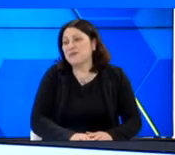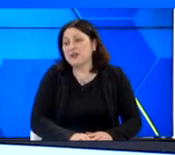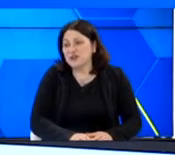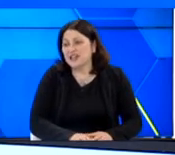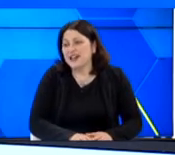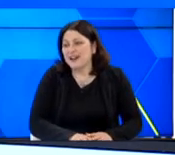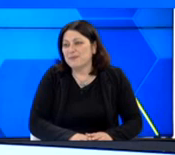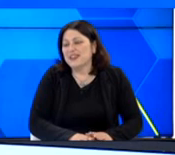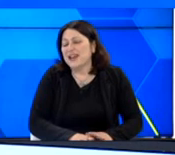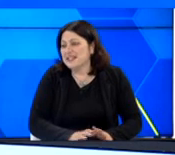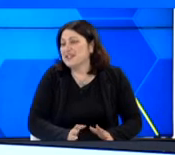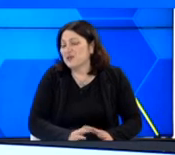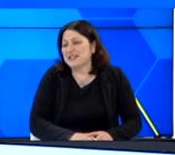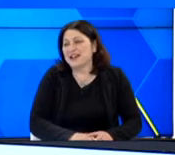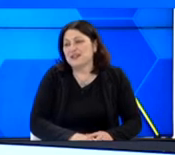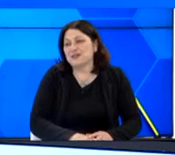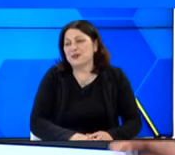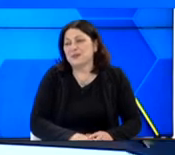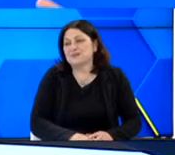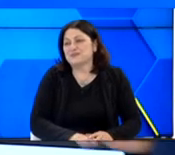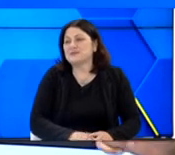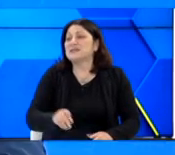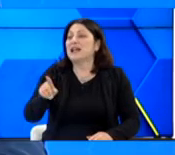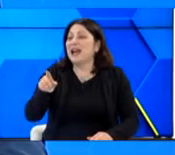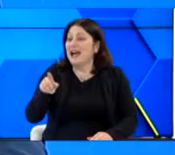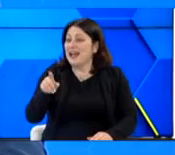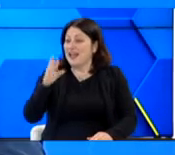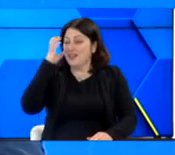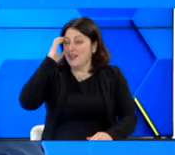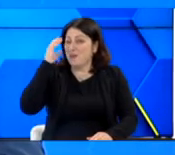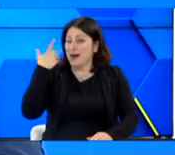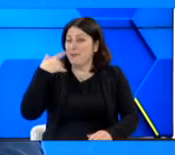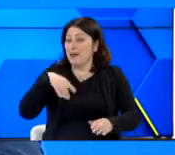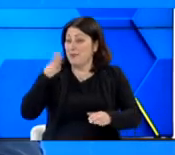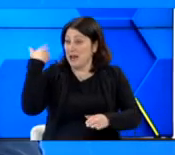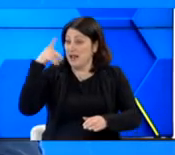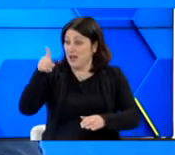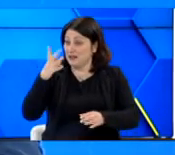και ελπίζω για μια διάκριση για το μετάλλιο. Είχατε πανηγυρίσει μια μεγάλη διάκριση, σαν ποδοσφαιριστής.